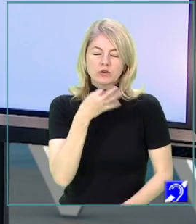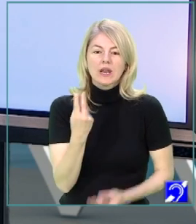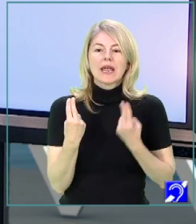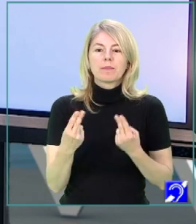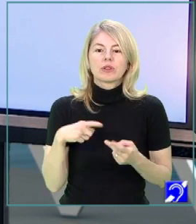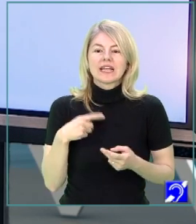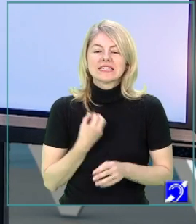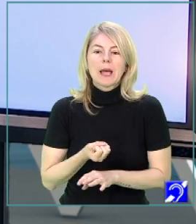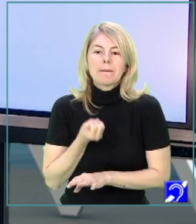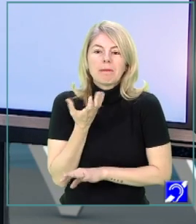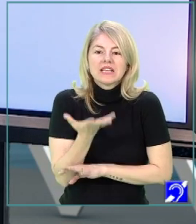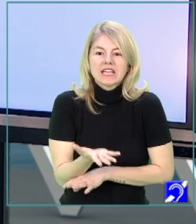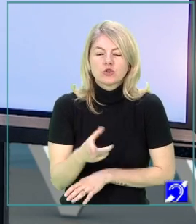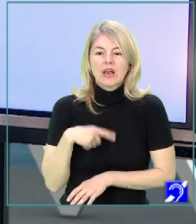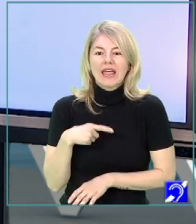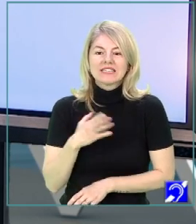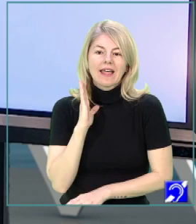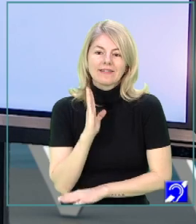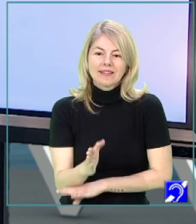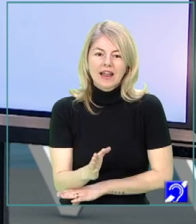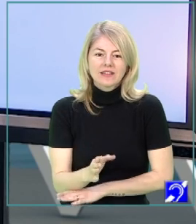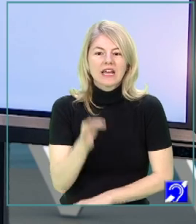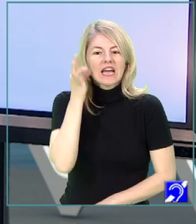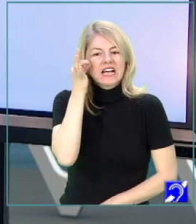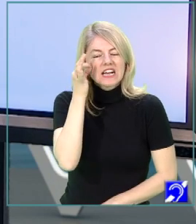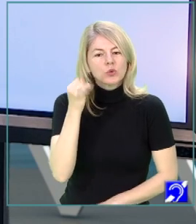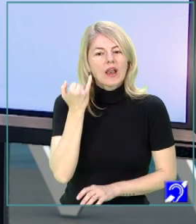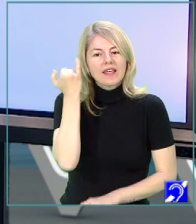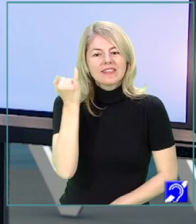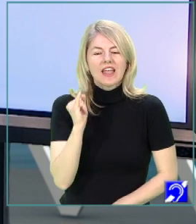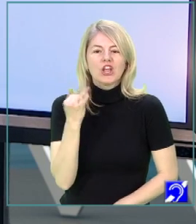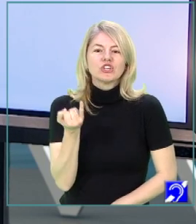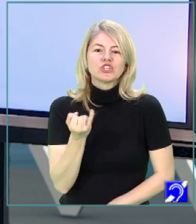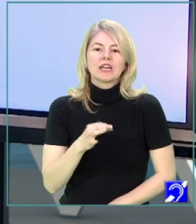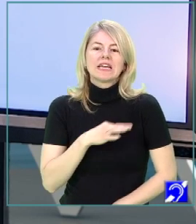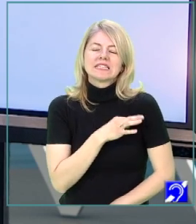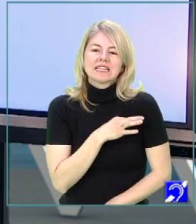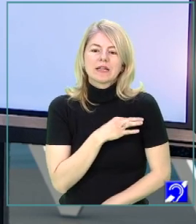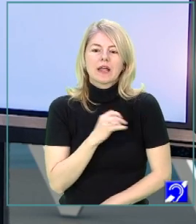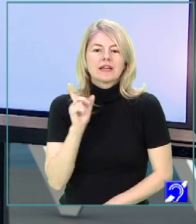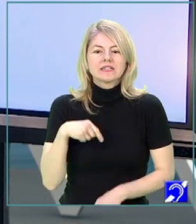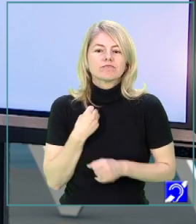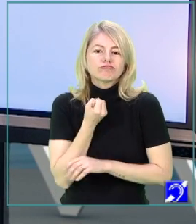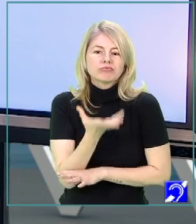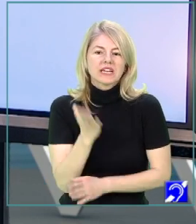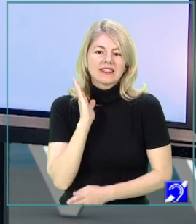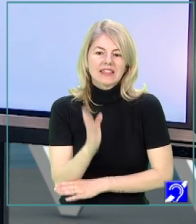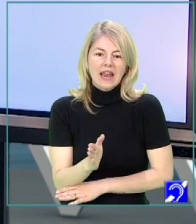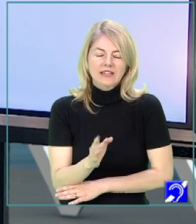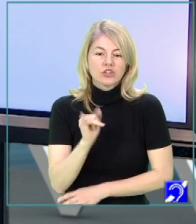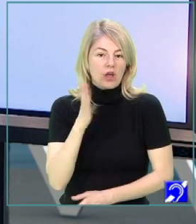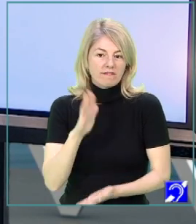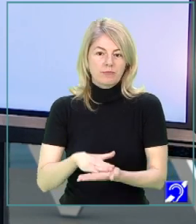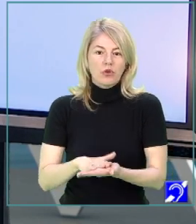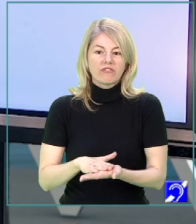important este că mesajul se transmite în mod direct. Gândurile, ideile și sentimentele sunt exprimate în mod direct. Și avem